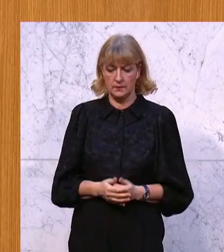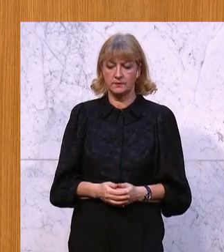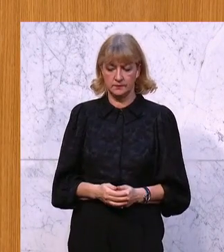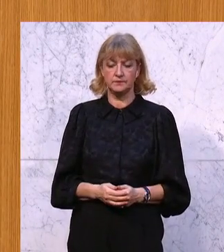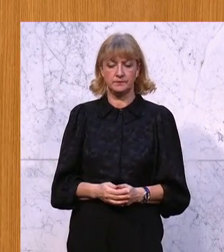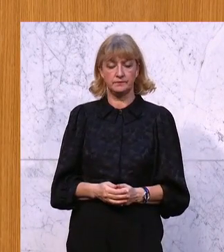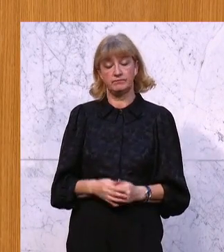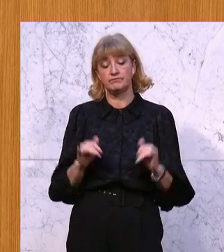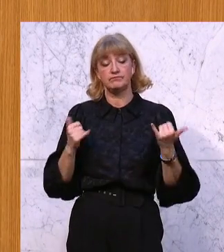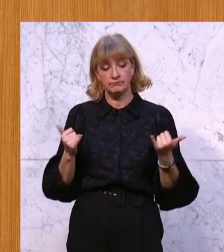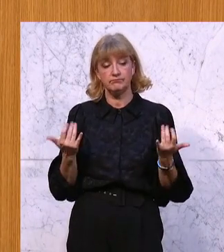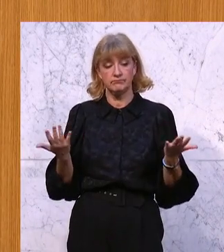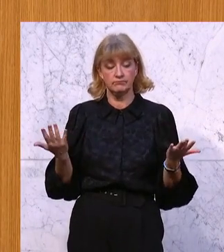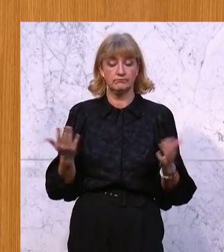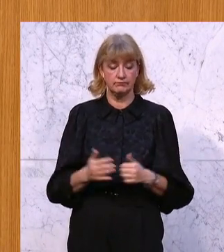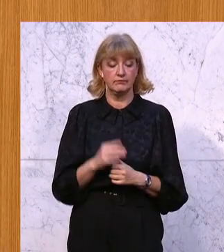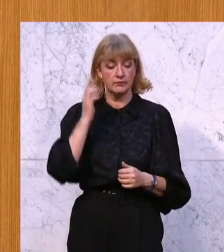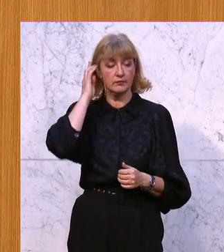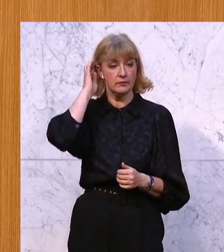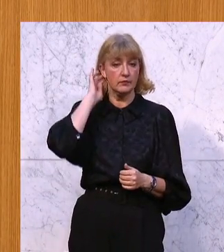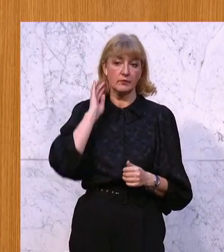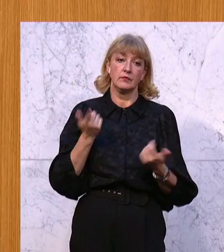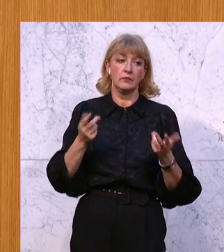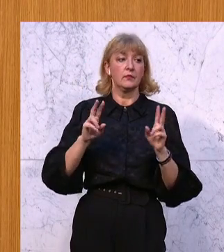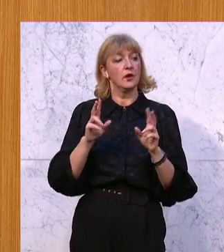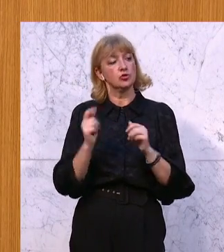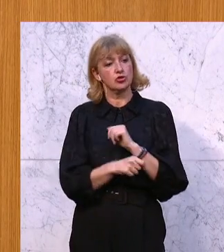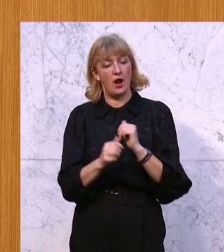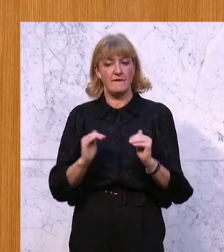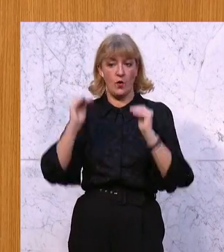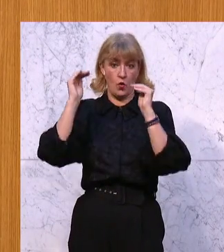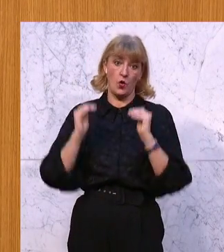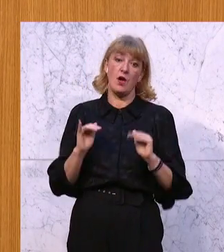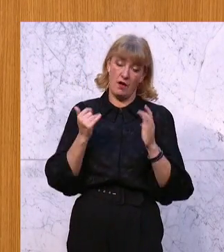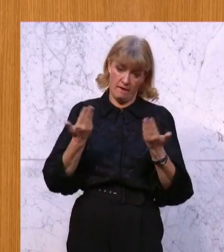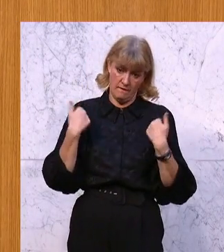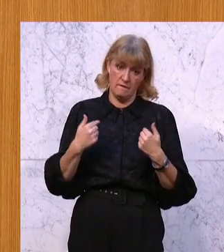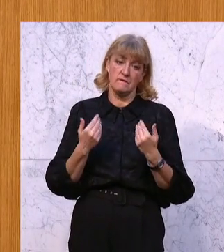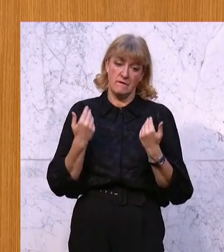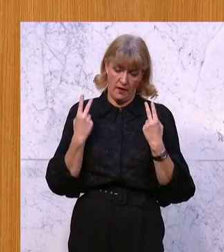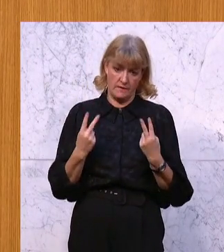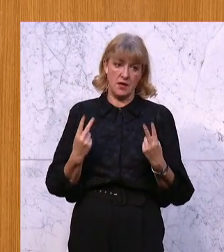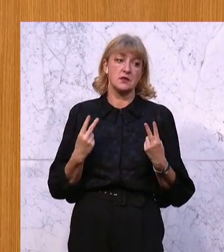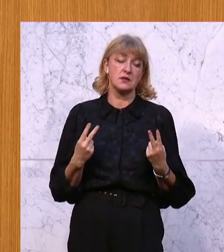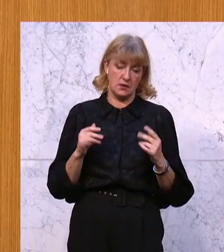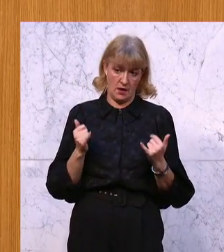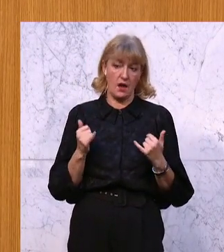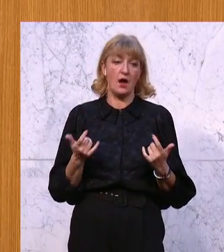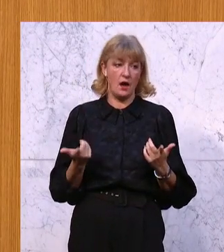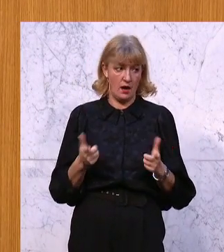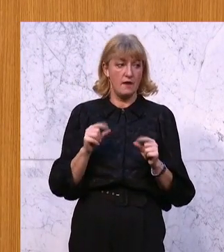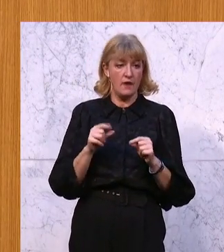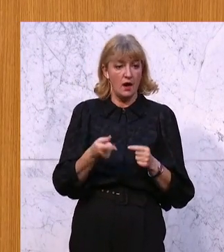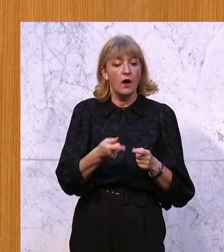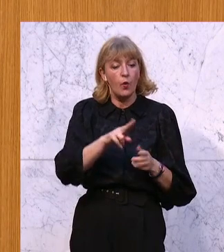Und ja, wenn es um die Strafhöhen geht, so war es uns wichtig, dass diese Strafhöhen auch das Unrecht der